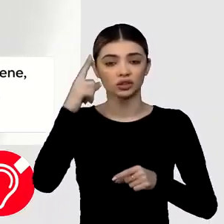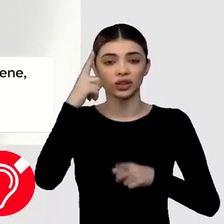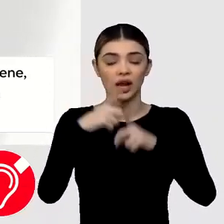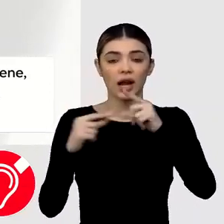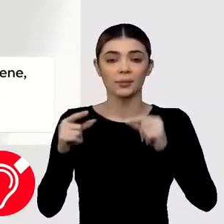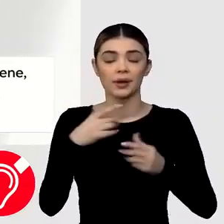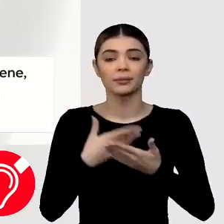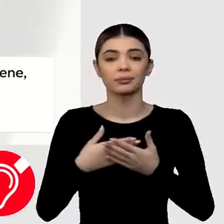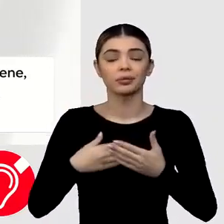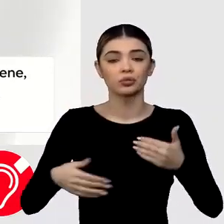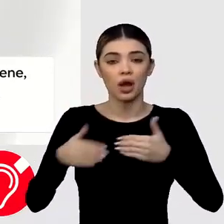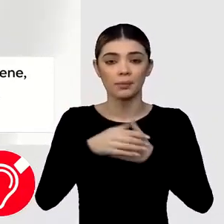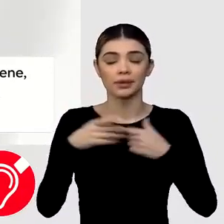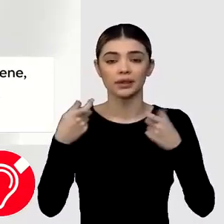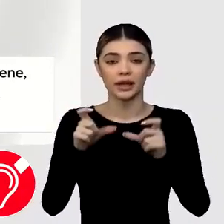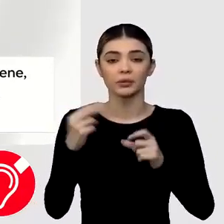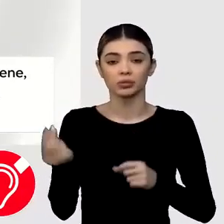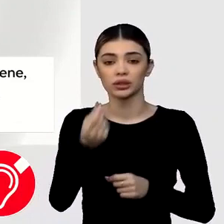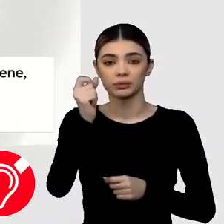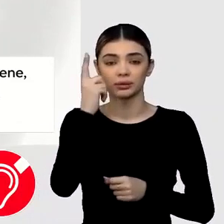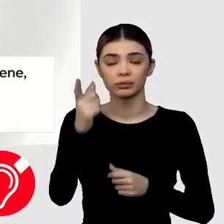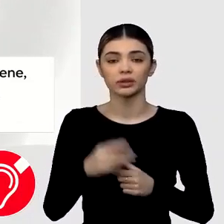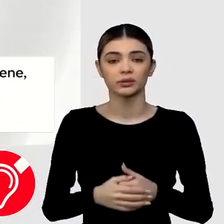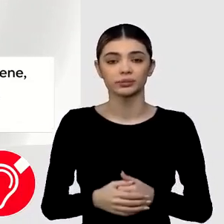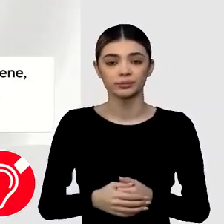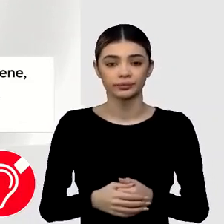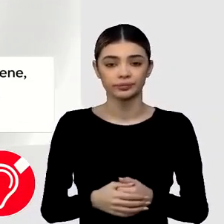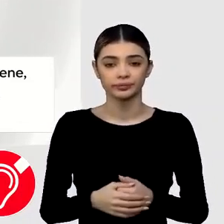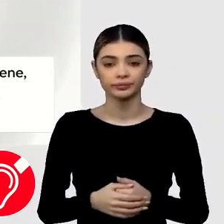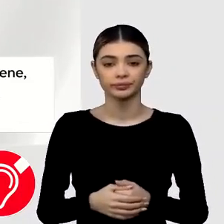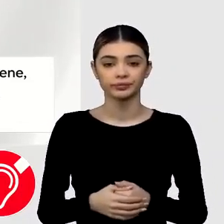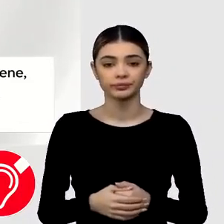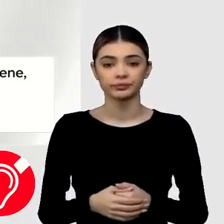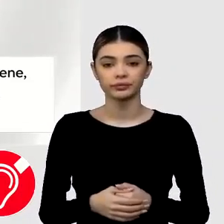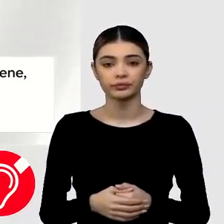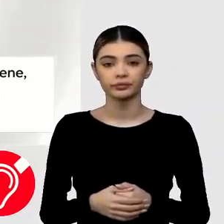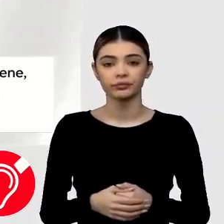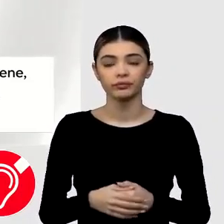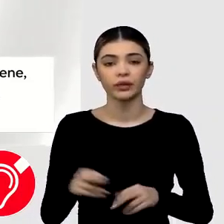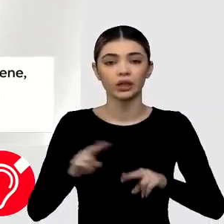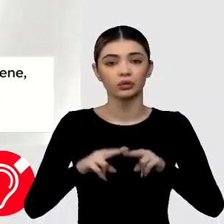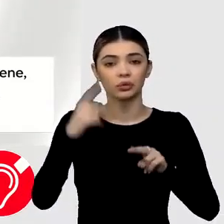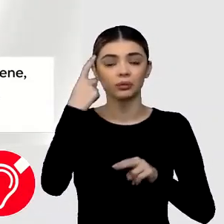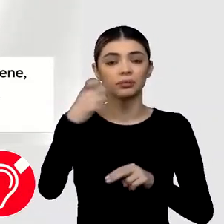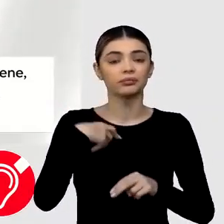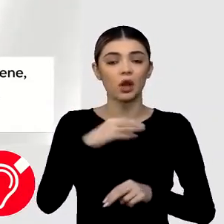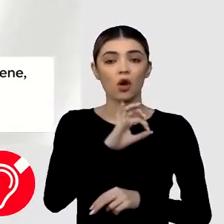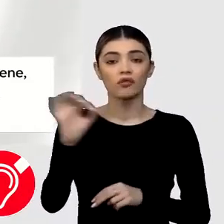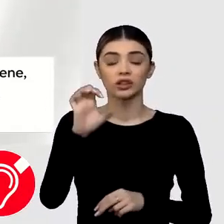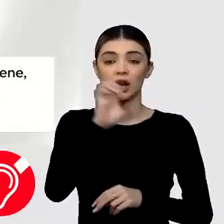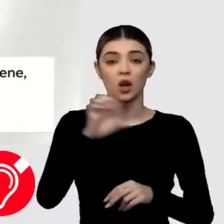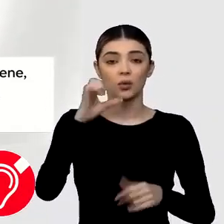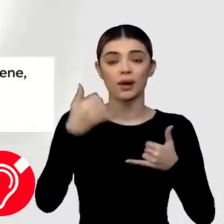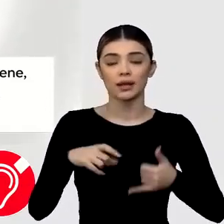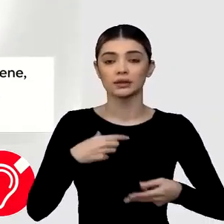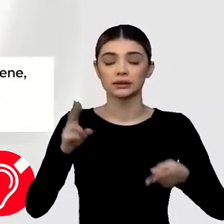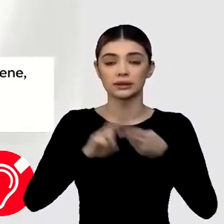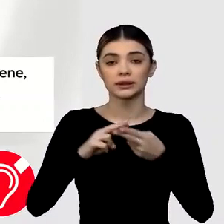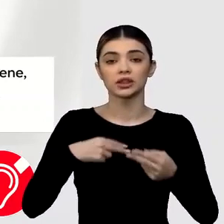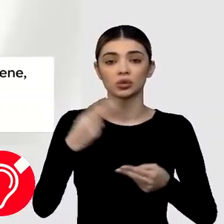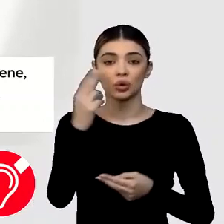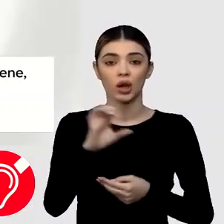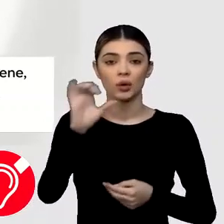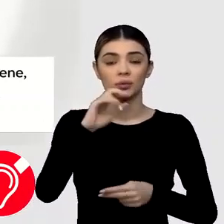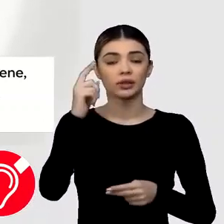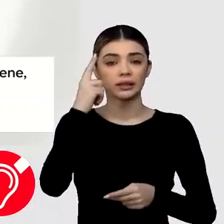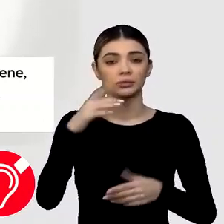editor, la Monitorul Apărării și Securității. Bună, Florin, bine te-am regăsit. Ce oficiali europeni vor participa astăzi la summit și